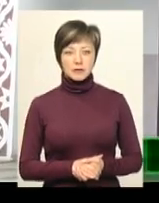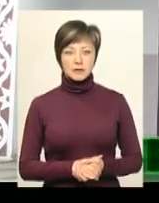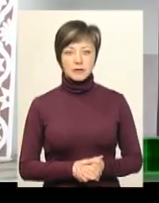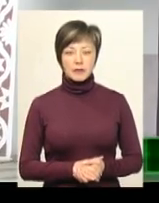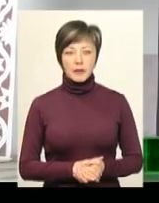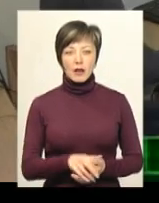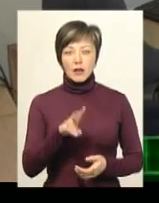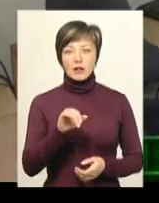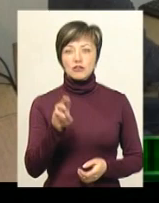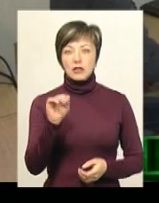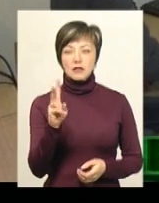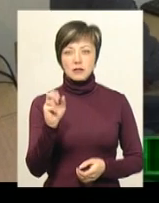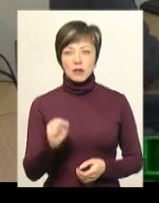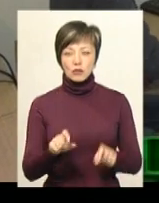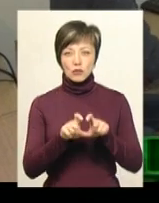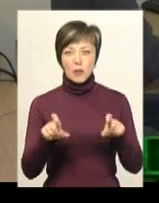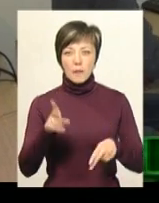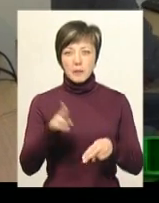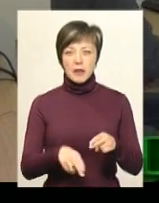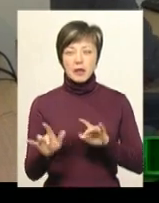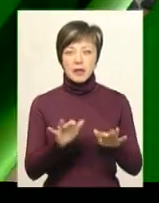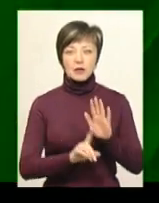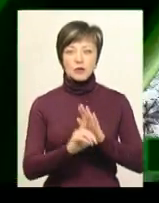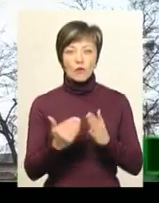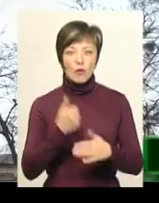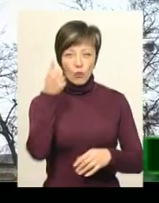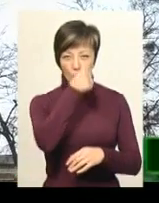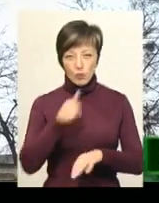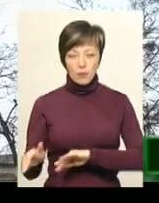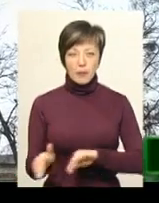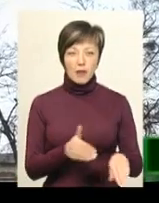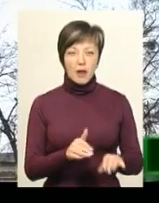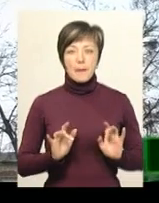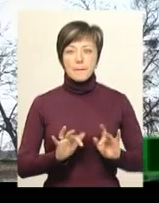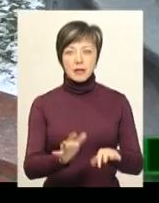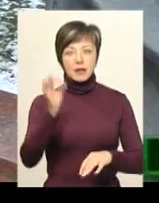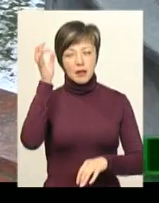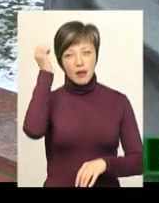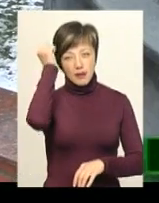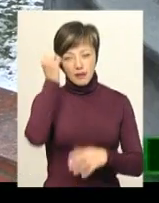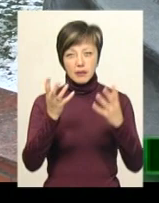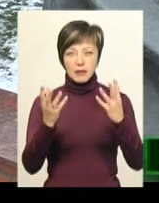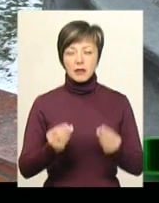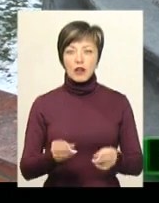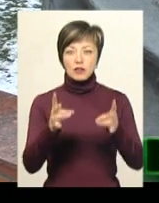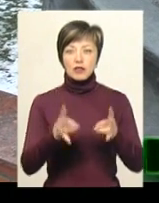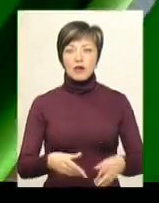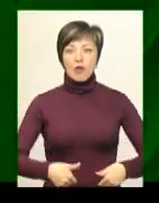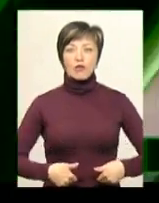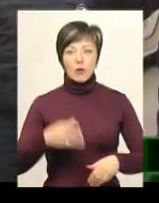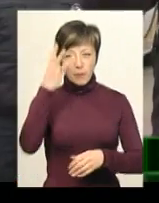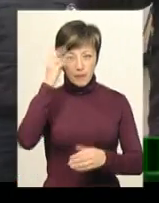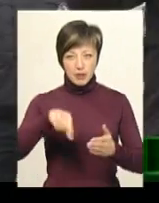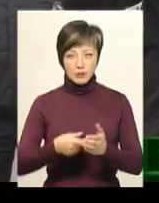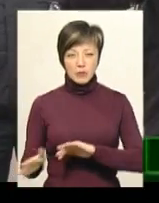Вівсянська загальноосвітня школа припиняє діяльність з нового року. Мітинг-реквієм провели до Дня пам'яті жерда Голодоморів у Хмельницькому.